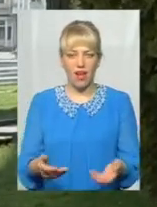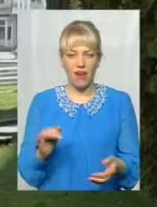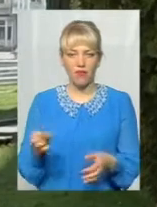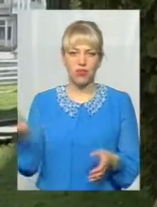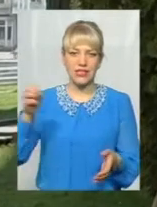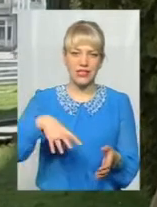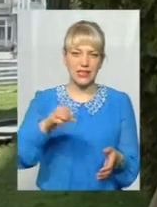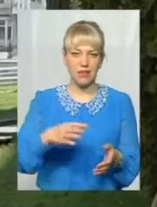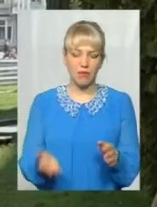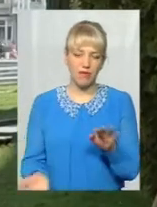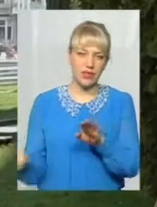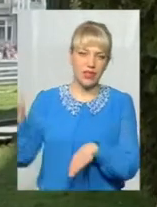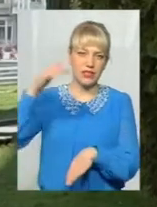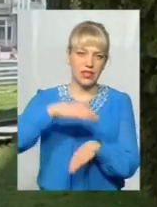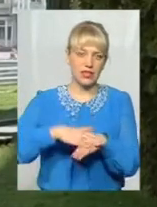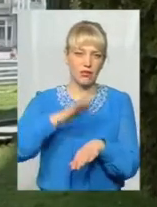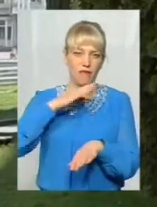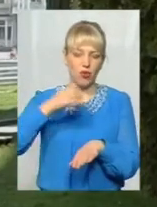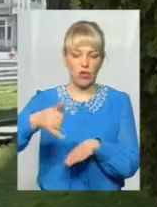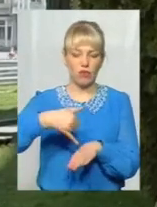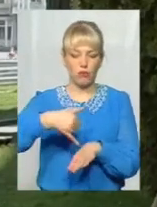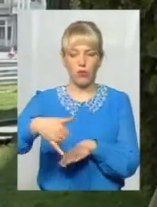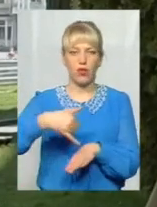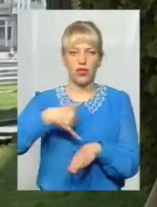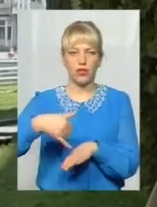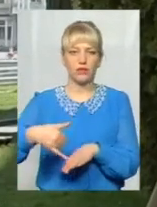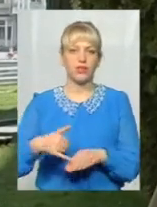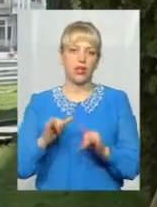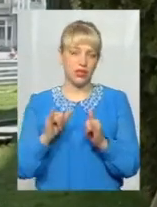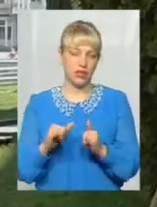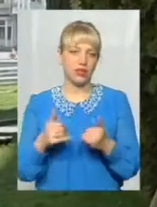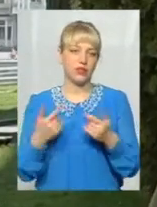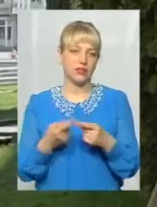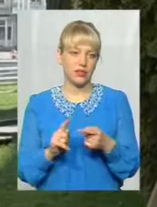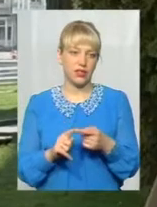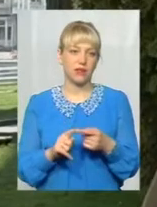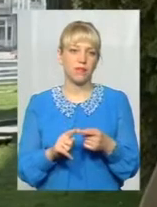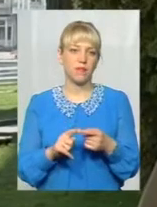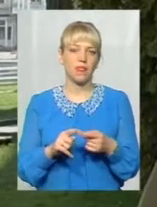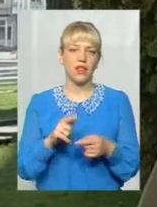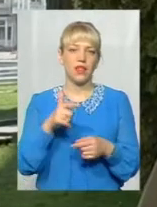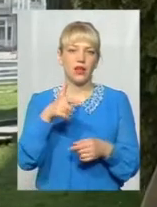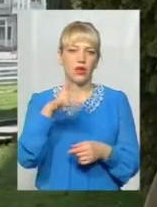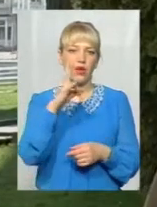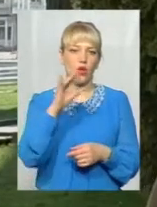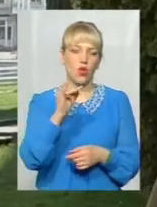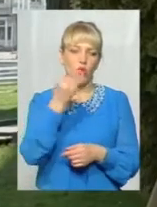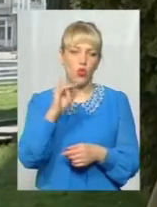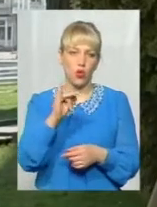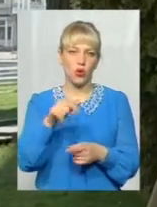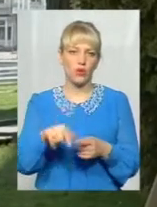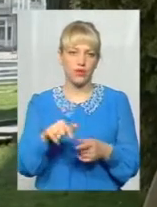зверху ще водичкою полив для води, і в принципі воно дійсно там перегноюється. Воно там